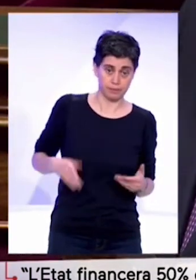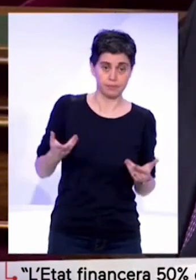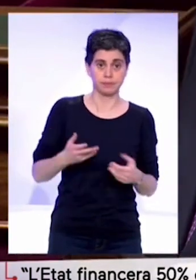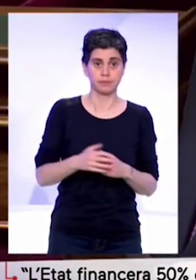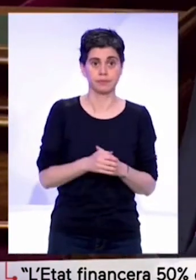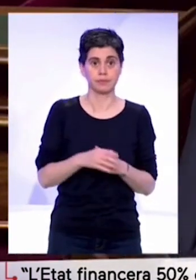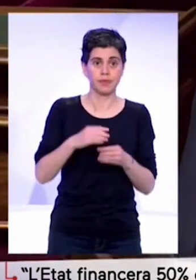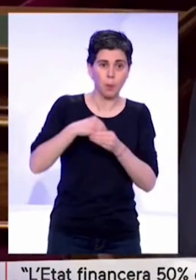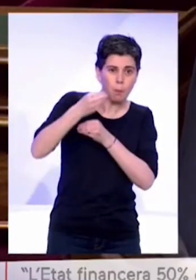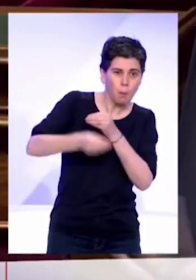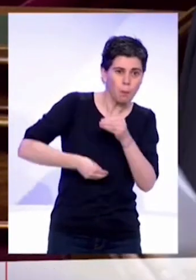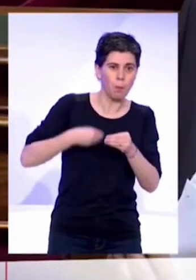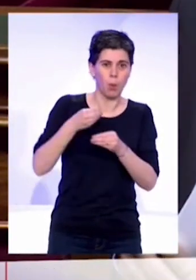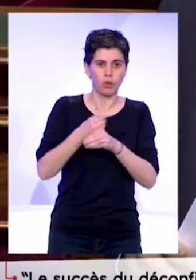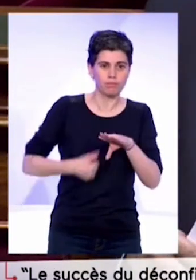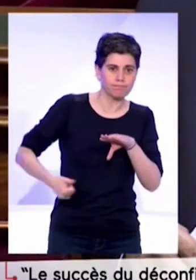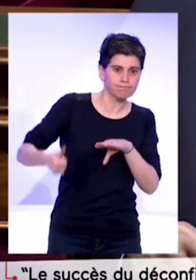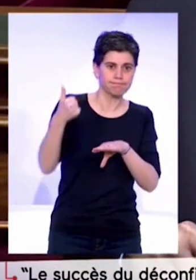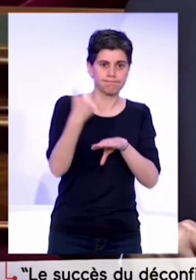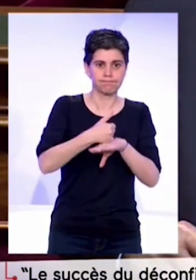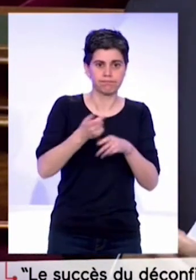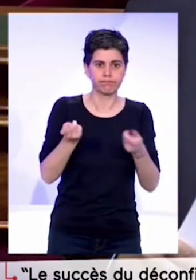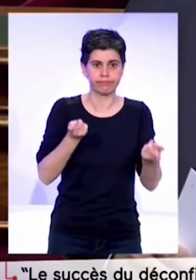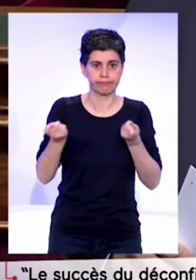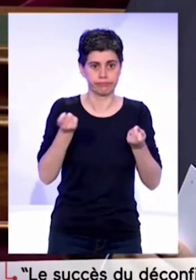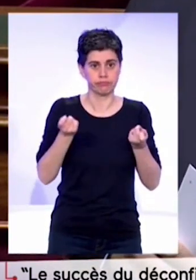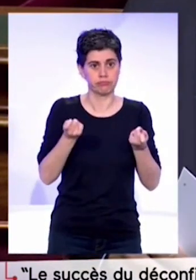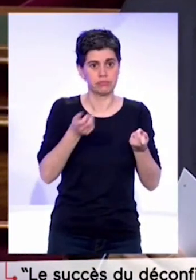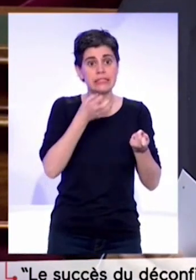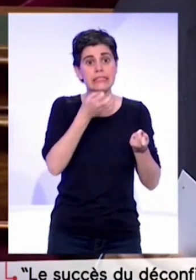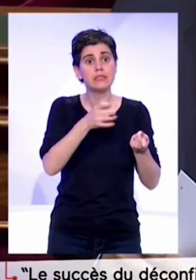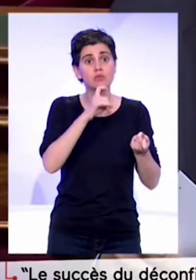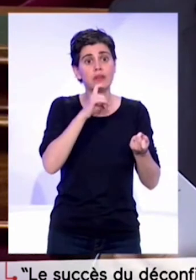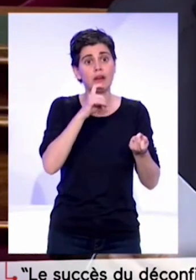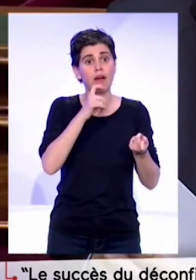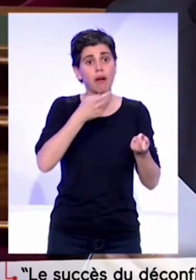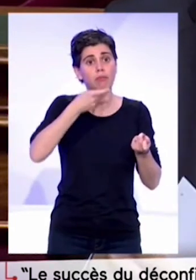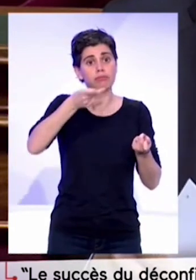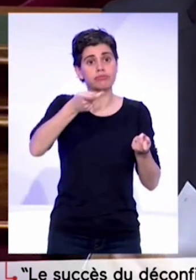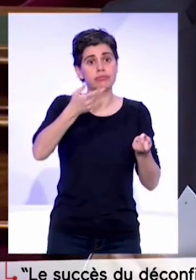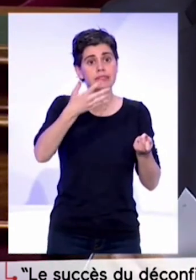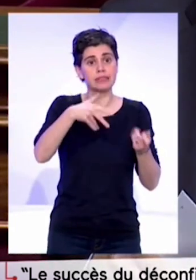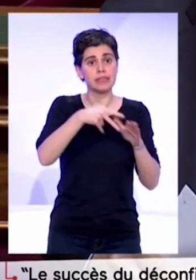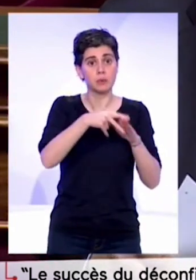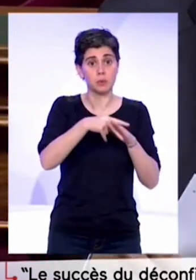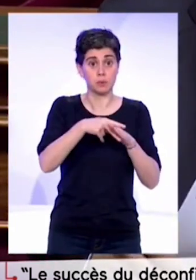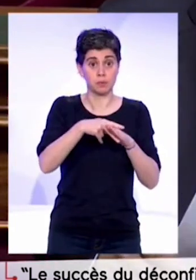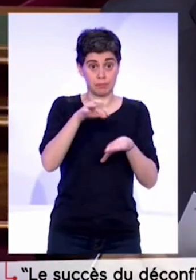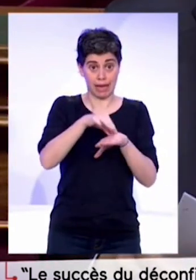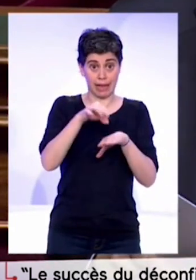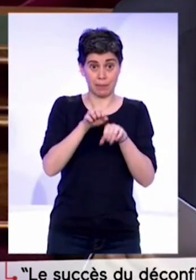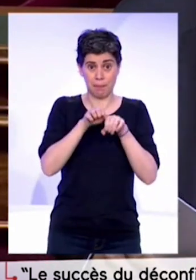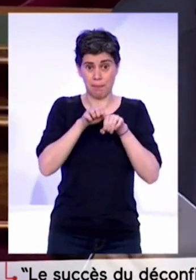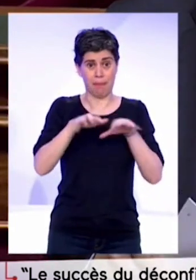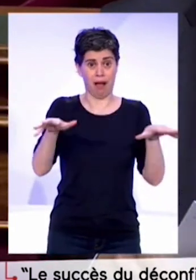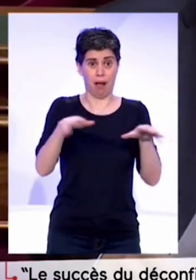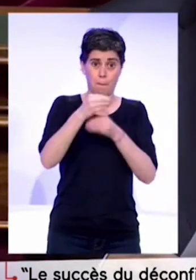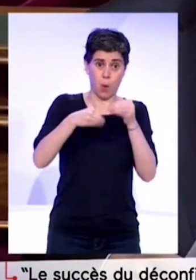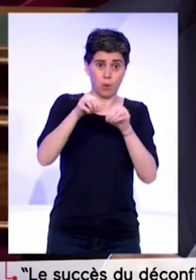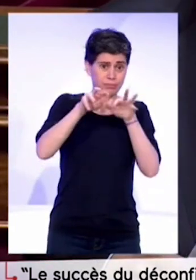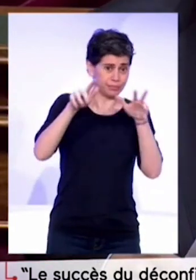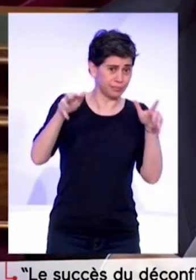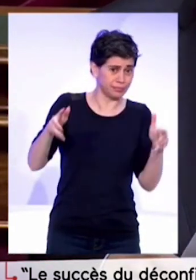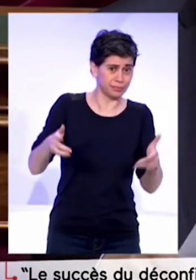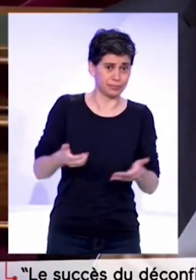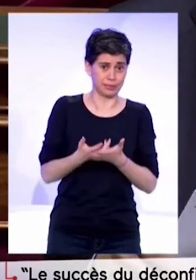gouvernance mondiale, puisque vous l'avez évoquée au début de votre propos, cette pandémie, elle est mondiale. Cette pandémie, est mondiale, et on a